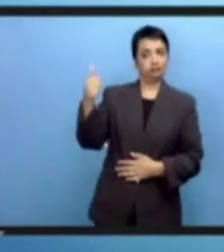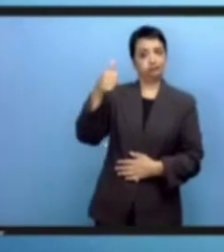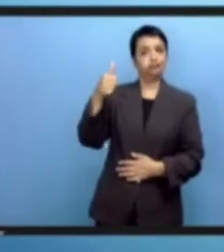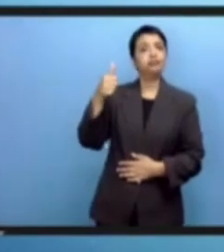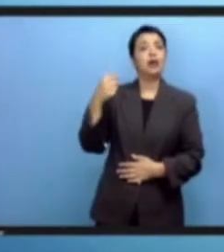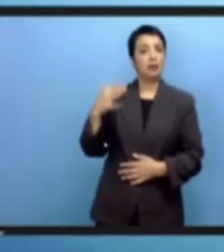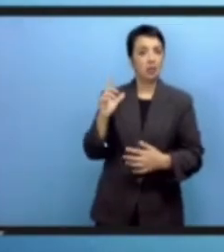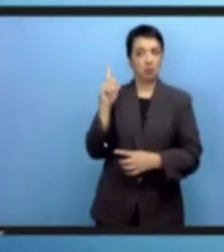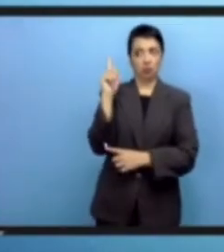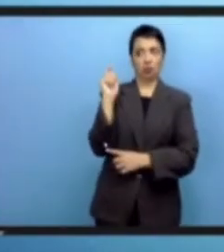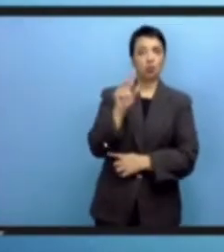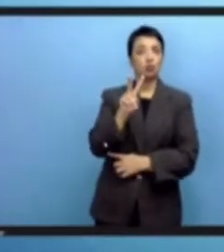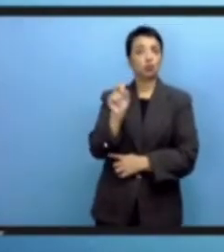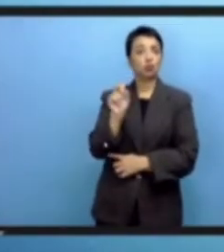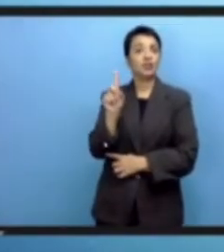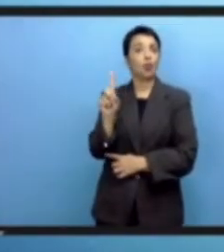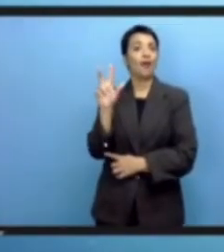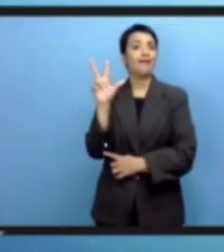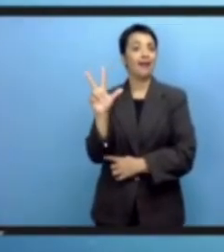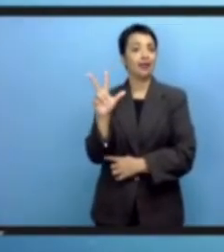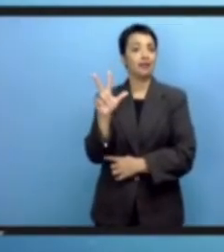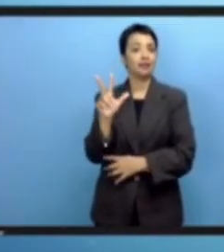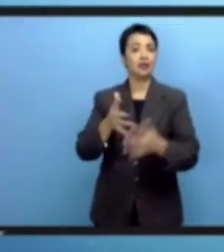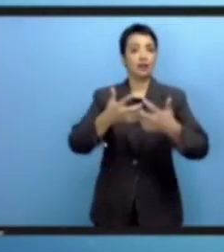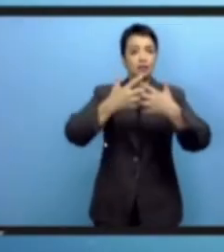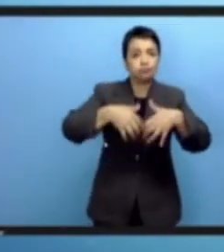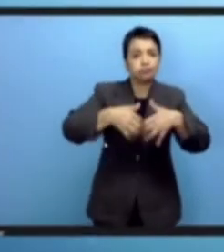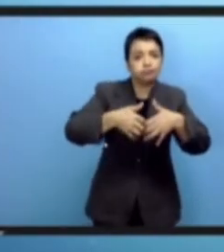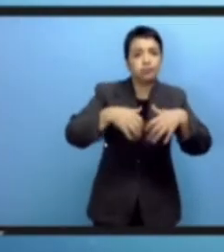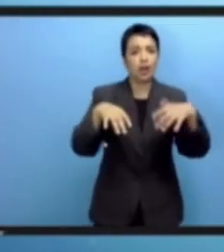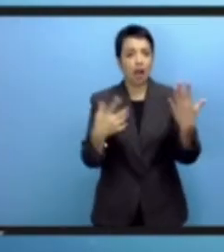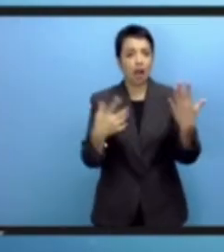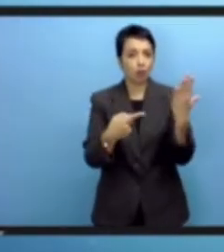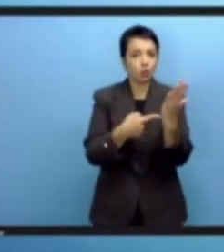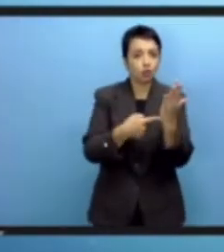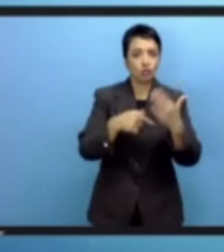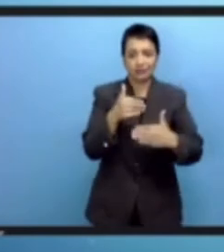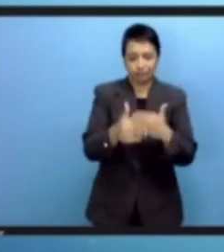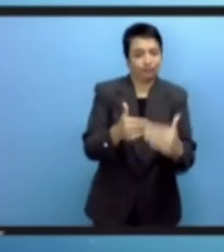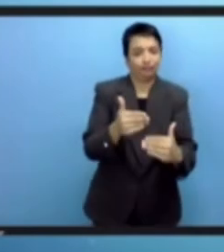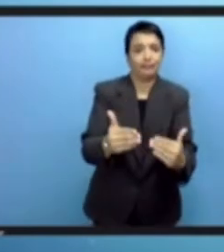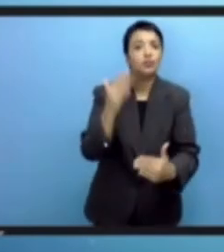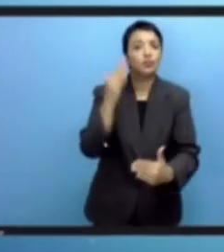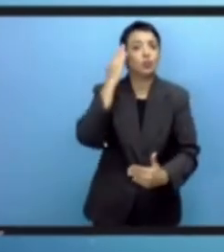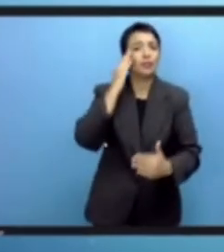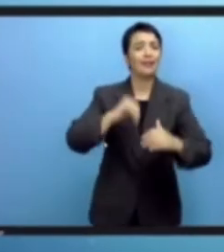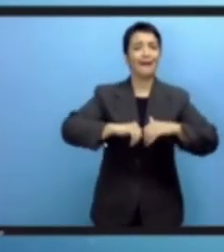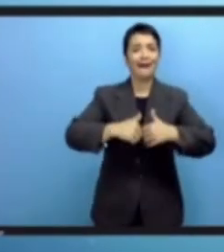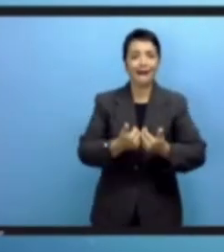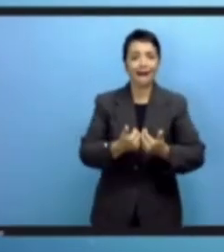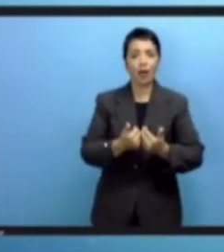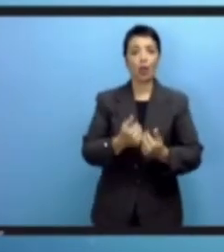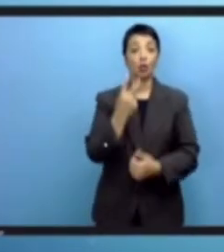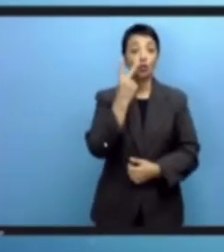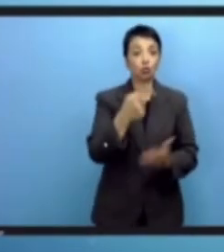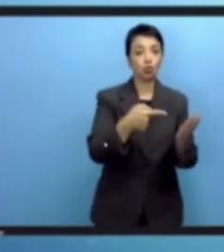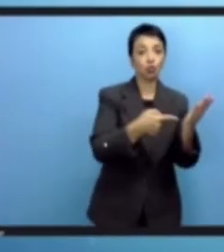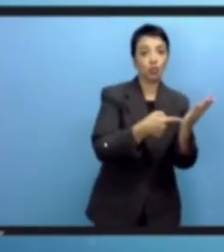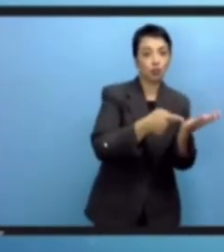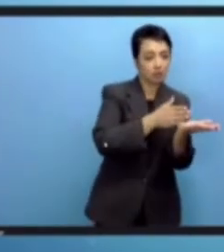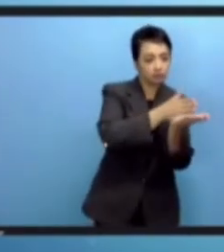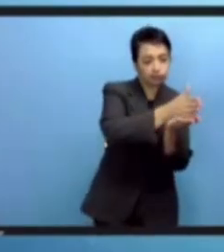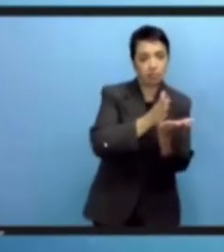التعاون الرقمي في عام 2018 قد ركز أساسا على